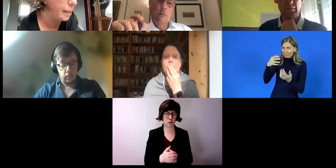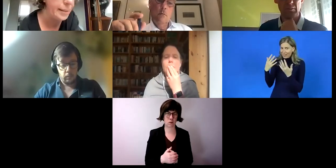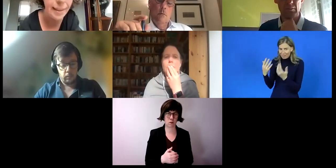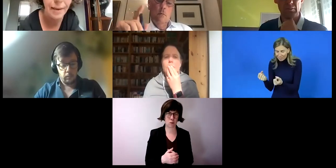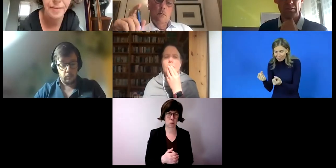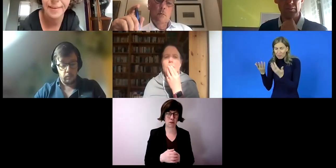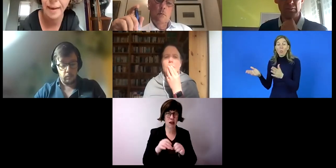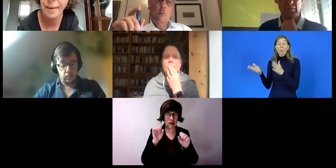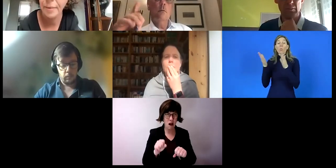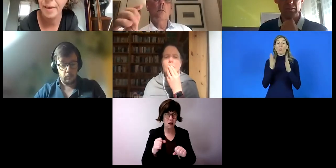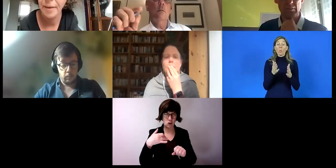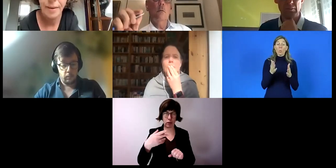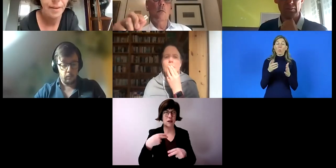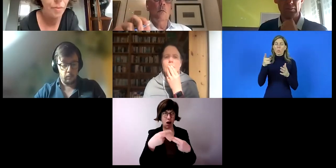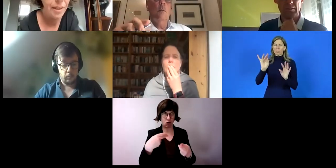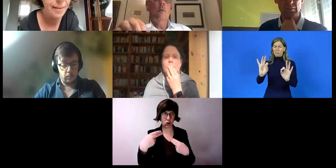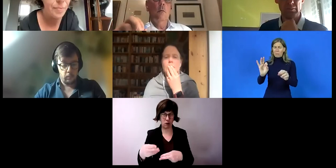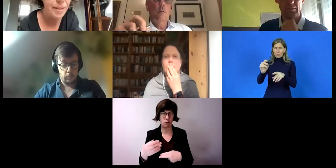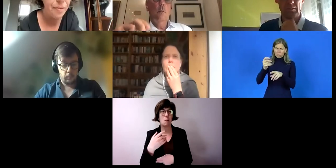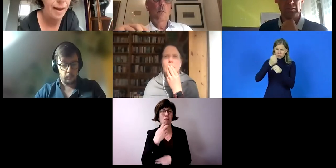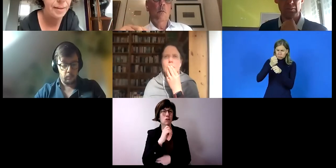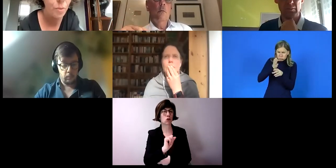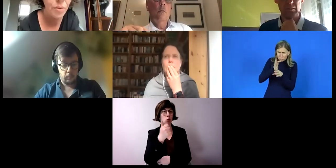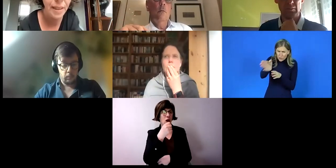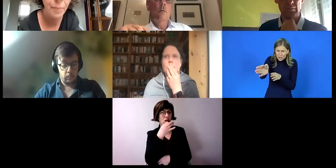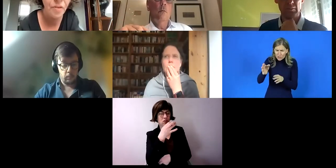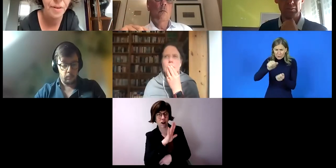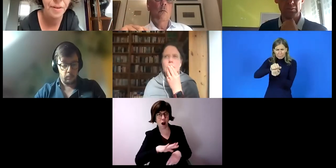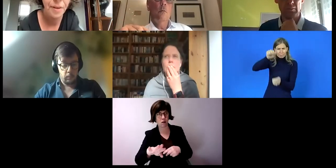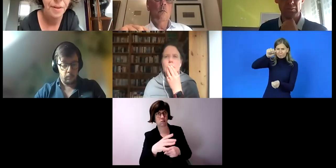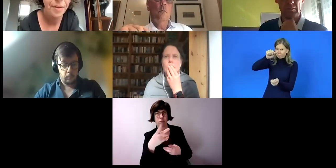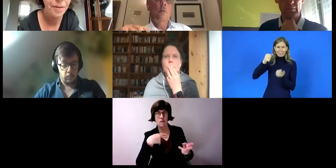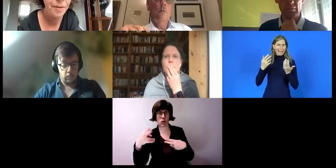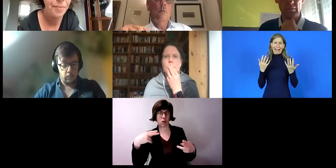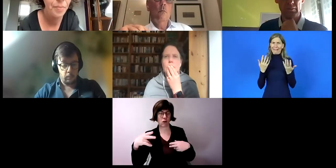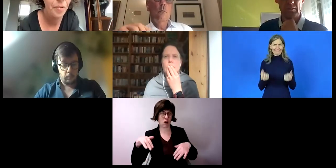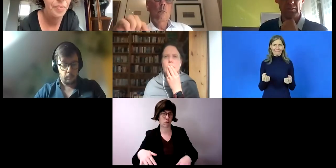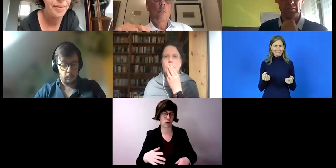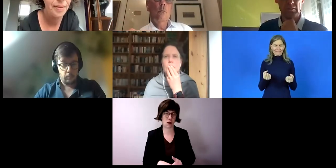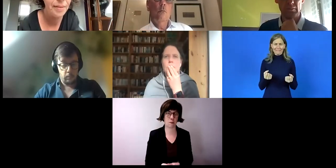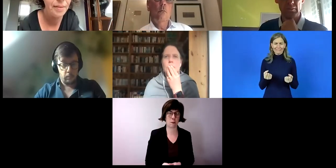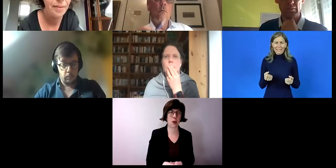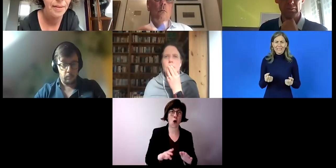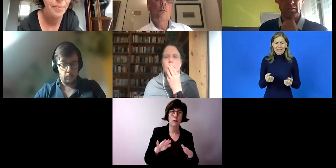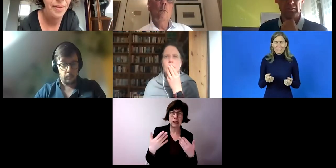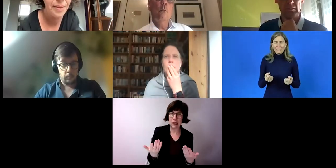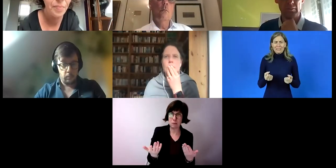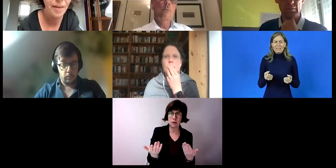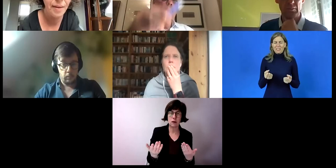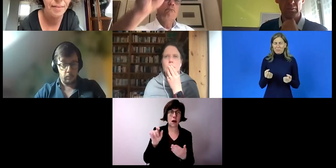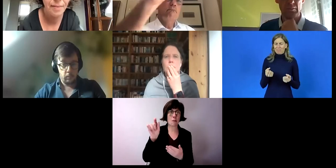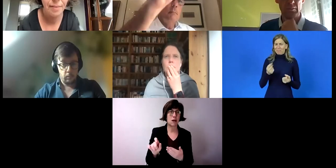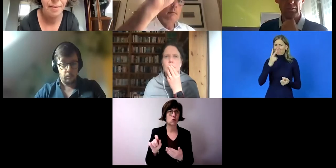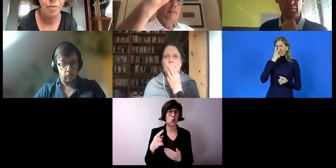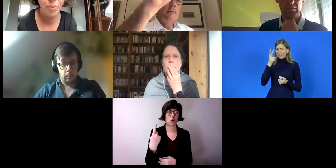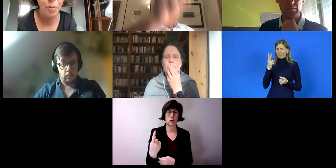Dann kann ich nachher was sagen, aber ich würde jetzt erst mal die Fragen in die Runde geben wollen, ob es hier jemand gibt,